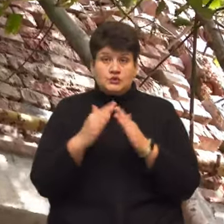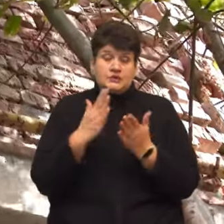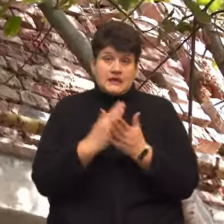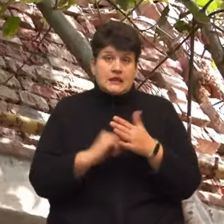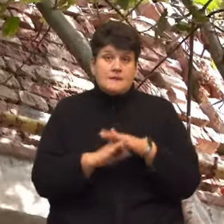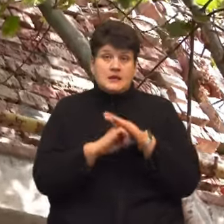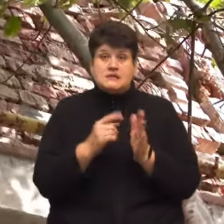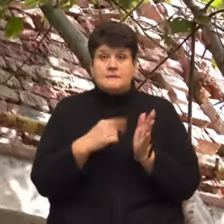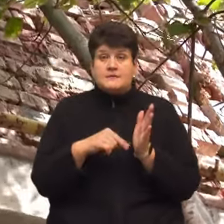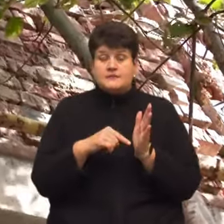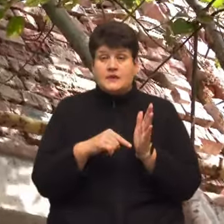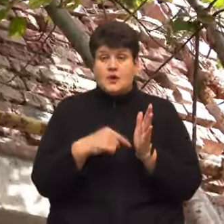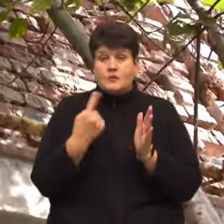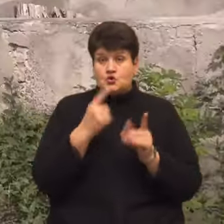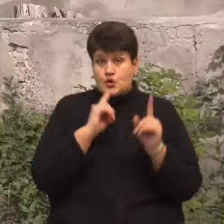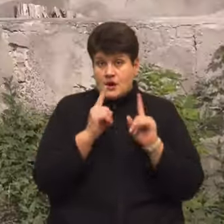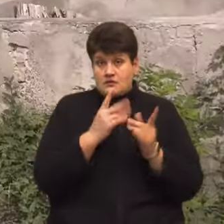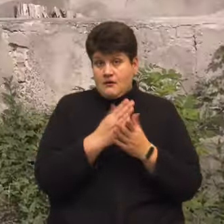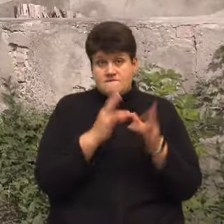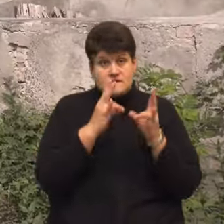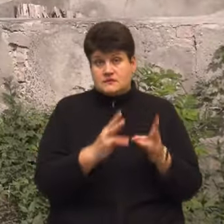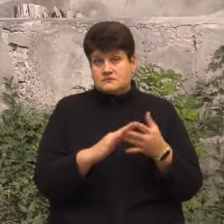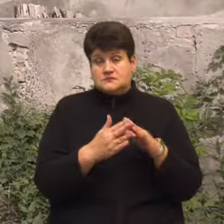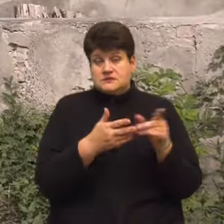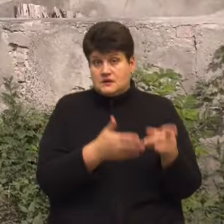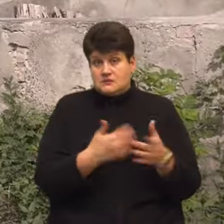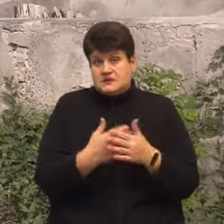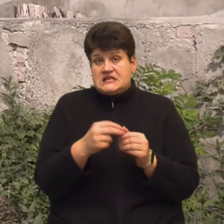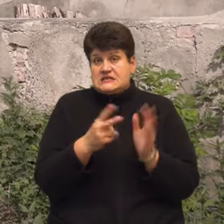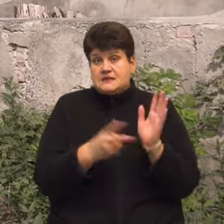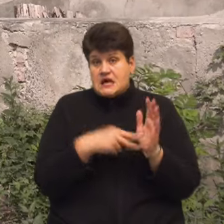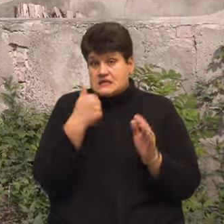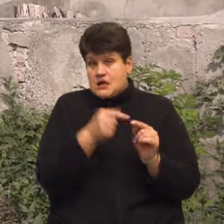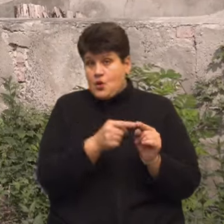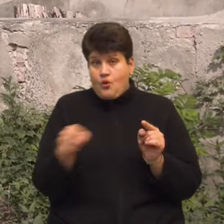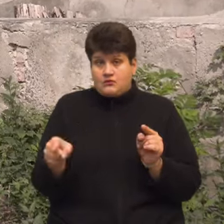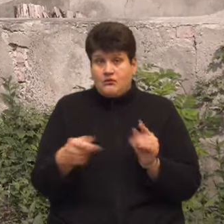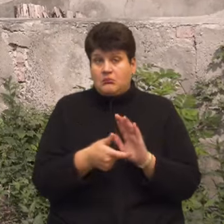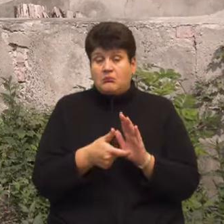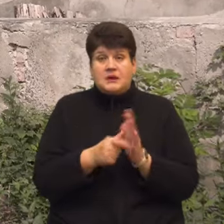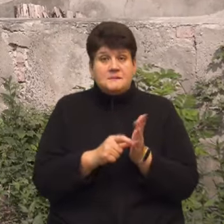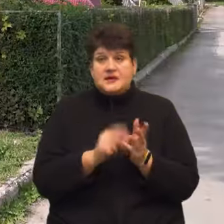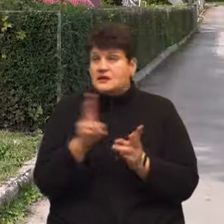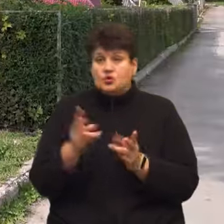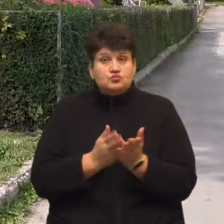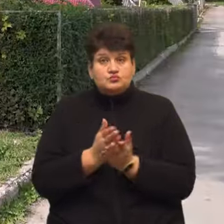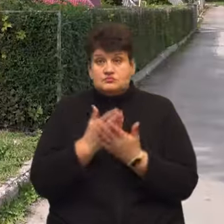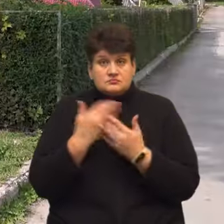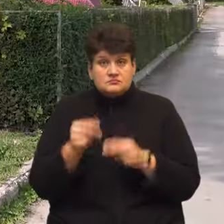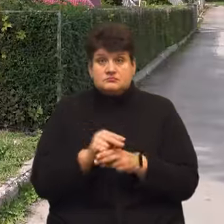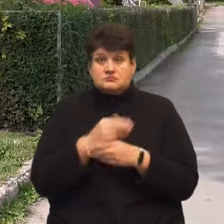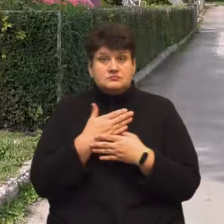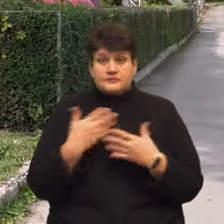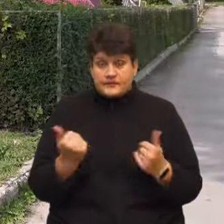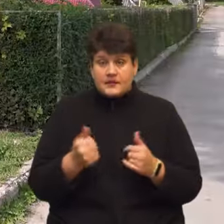ради і знаходиться в аварійному стані, бо майже 17 років приміщення ніхто не обслуговує та не ремонтує. Через це